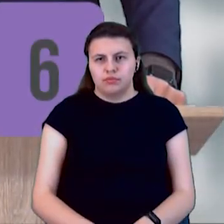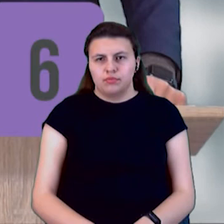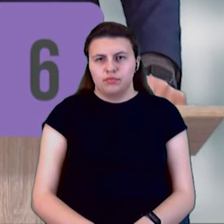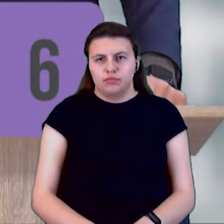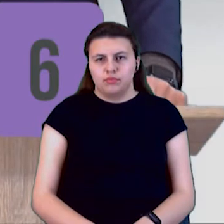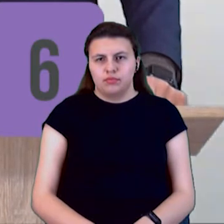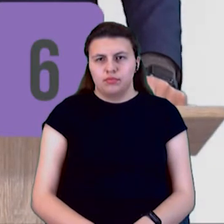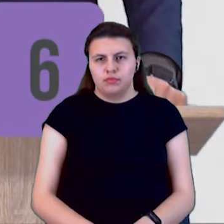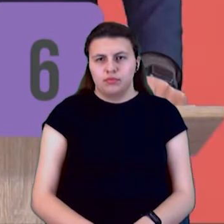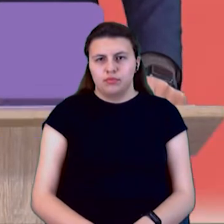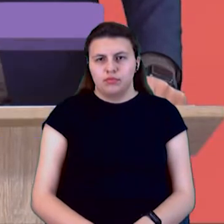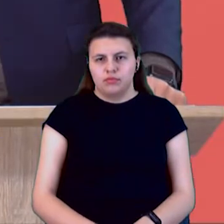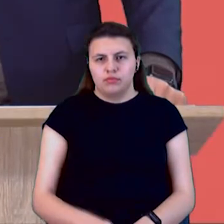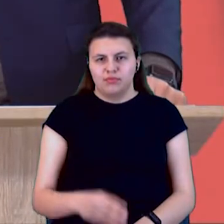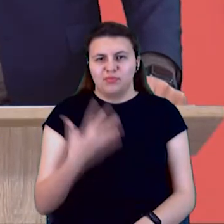Давайте 5.